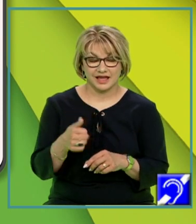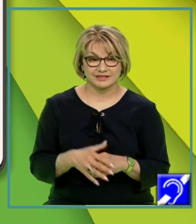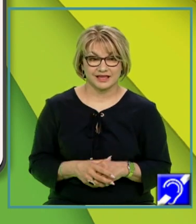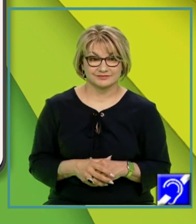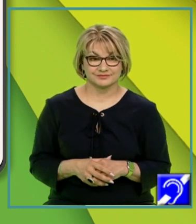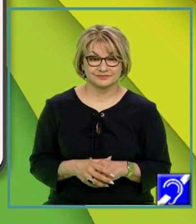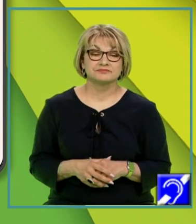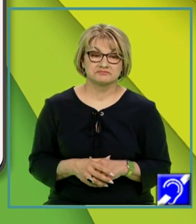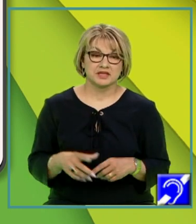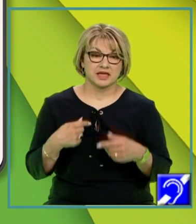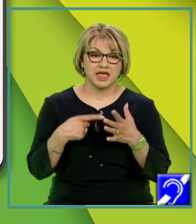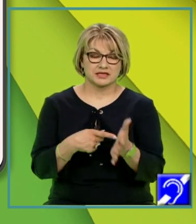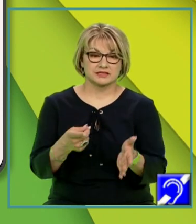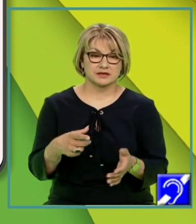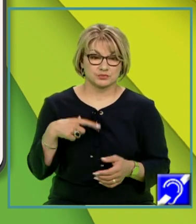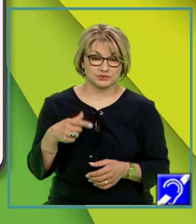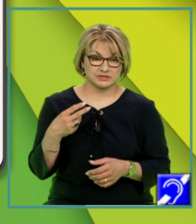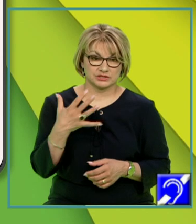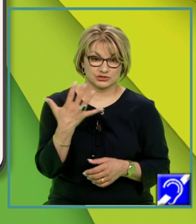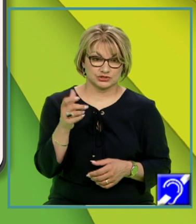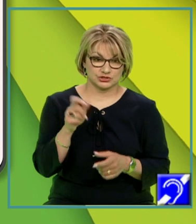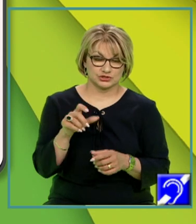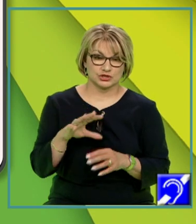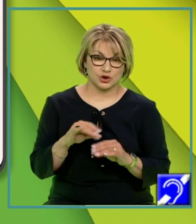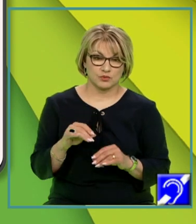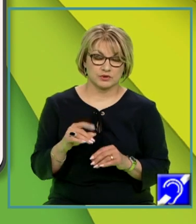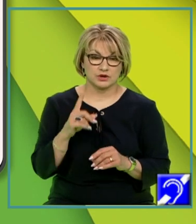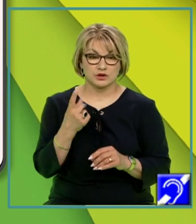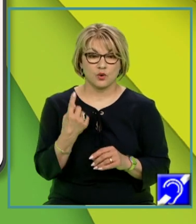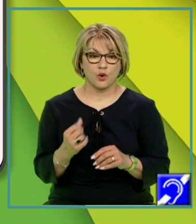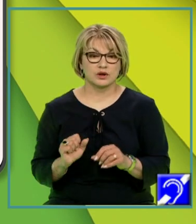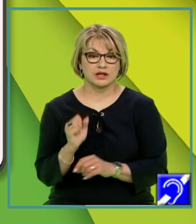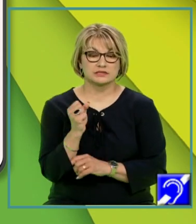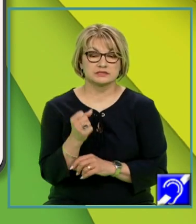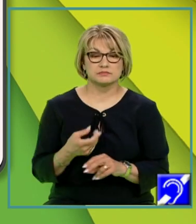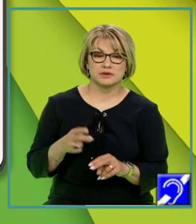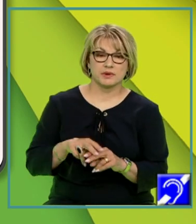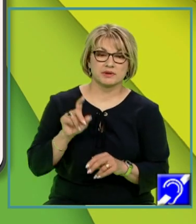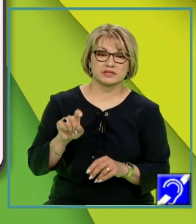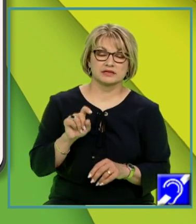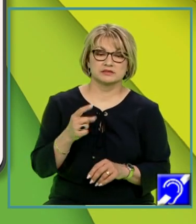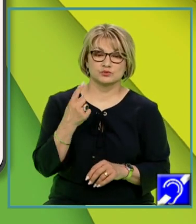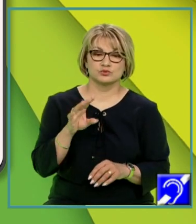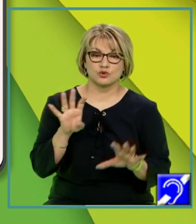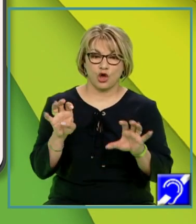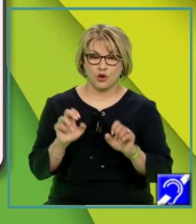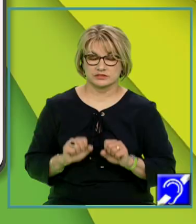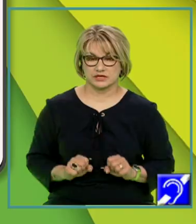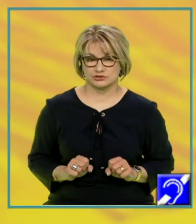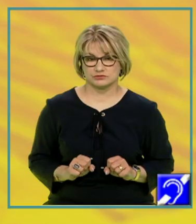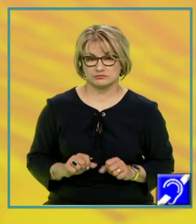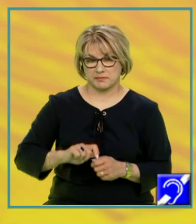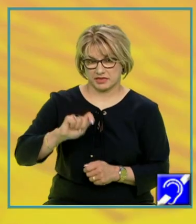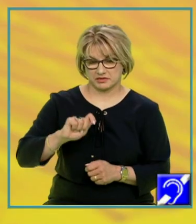cel de mai devreme. Există cel puțin 5 români cu o înălțime mai mare de 1,90. Destul de clar, asta este o propoziție